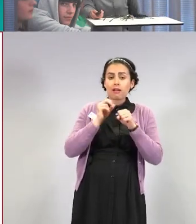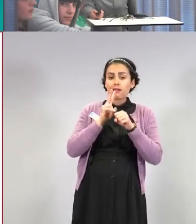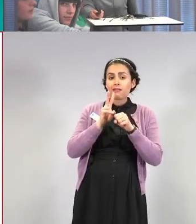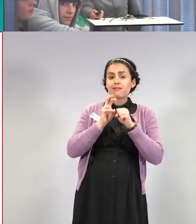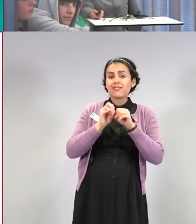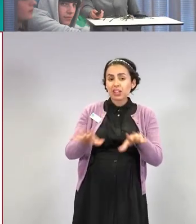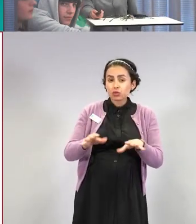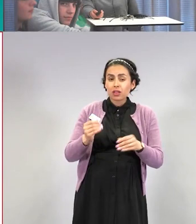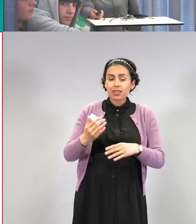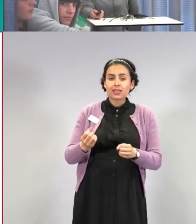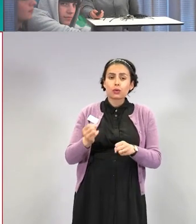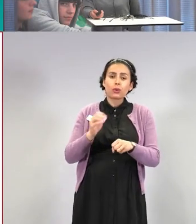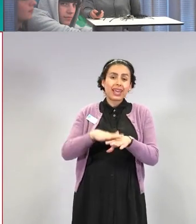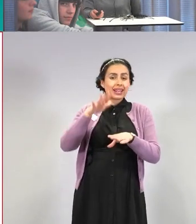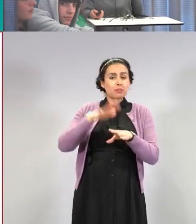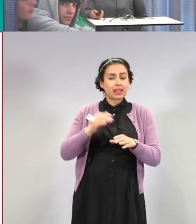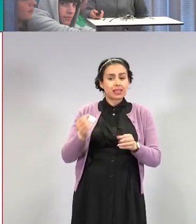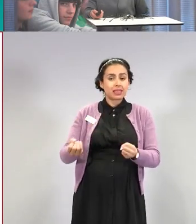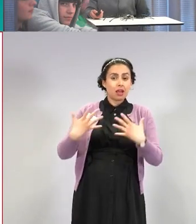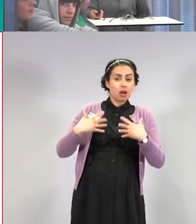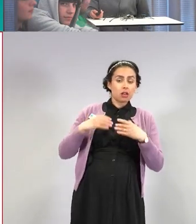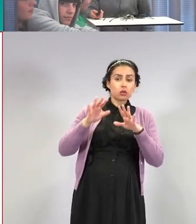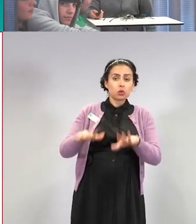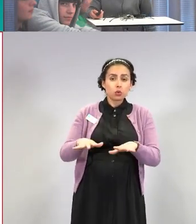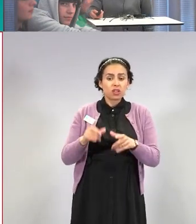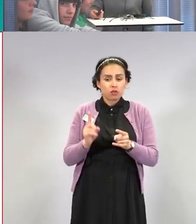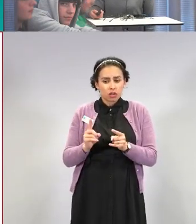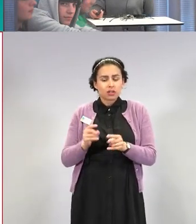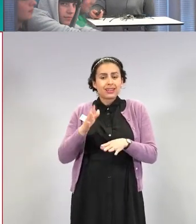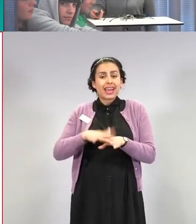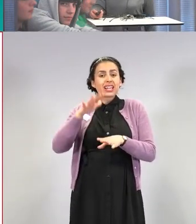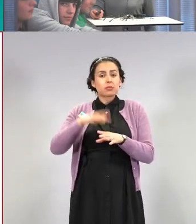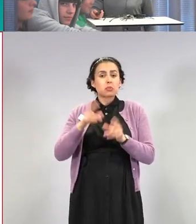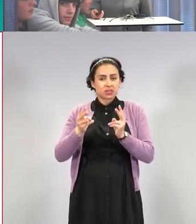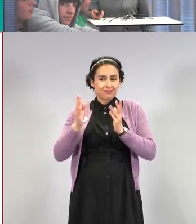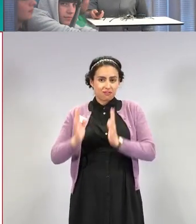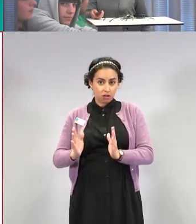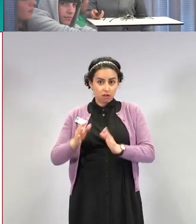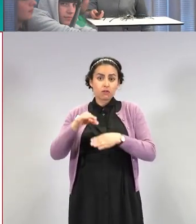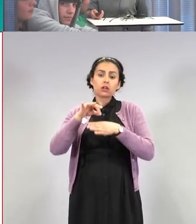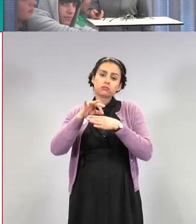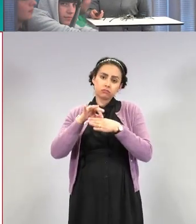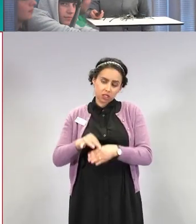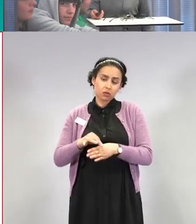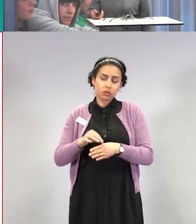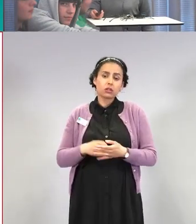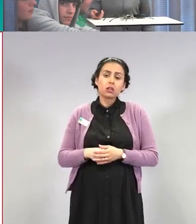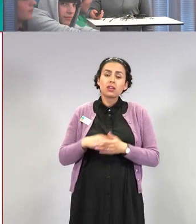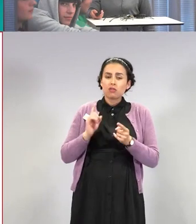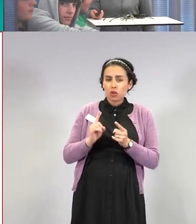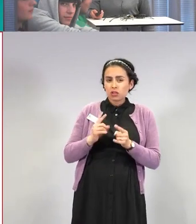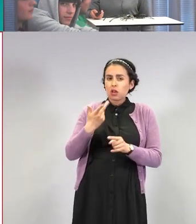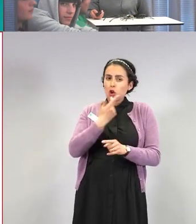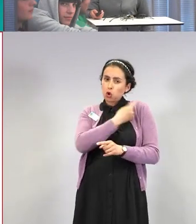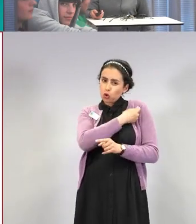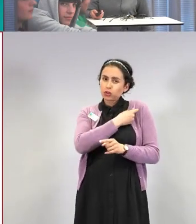vakavaan sairastumiseen. Sitten voi olla mahdollista, että osa näistä kiertää rokotussuojaa. Minulla on tässä